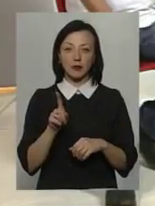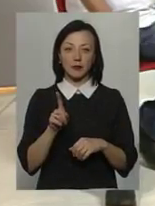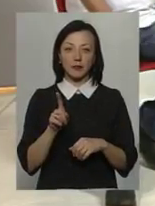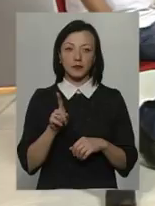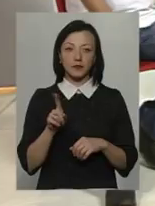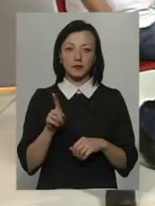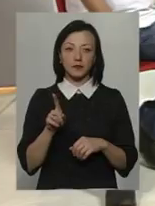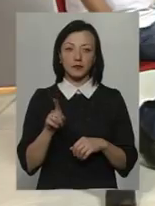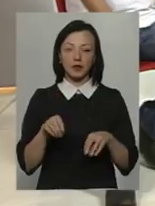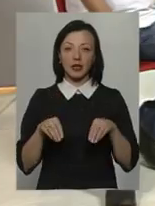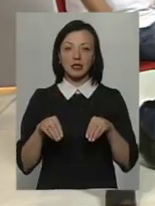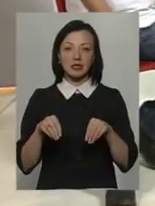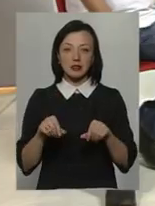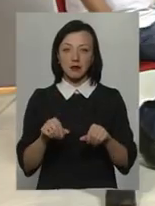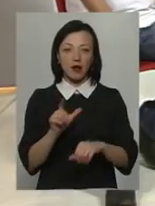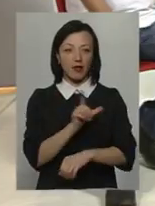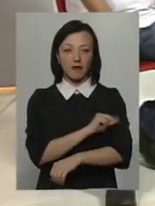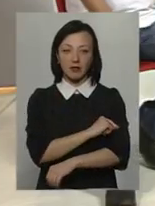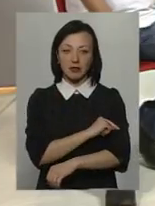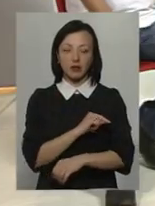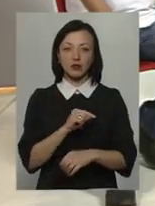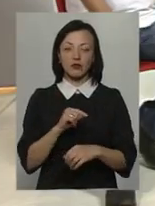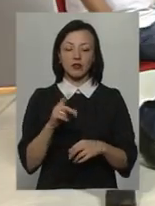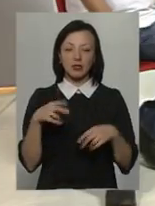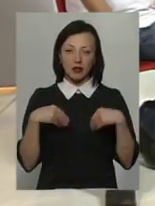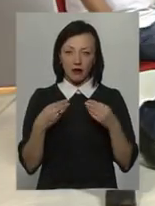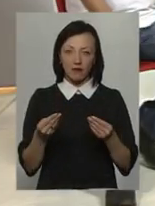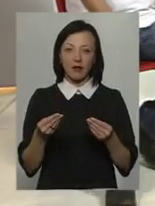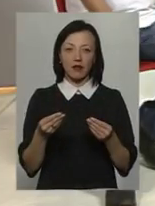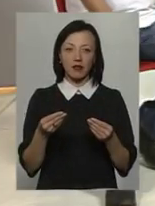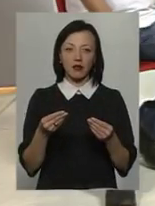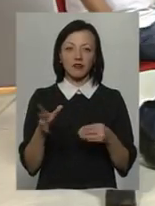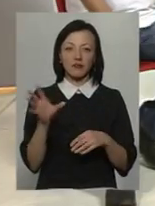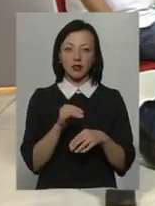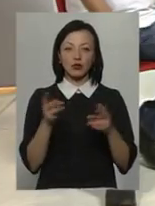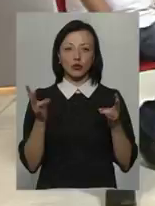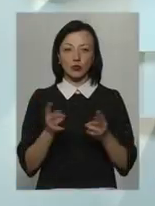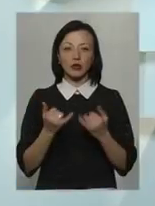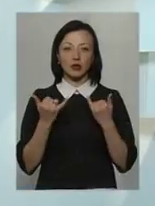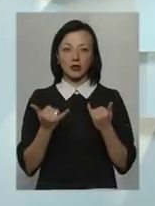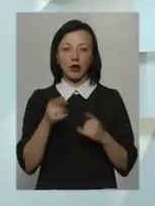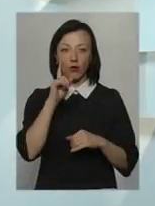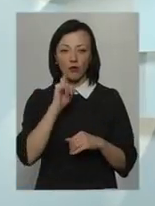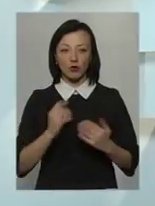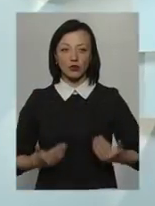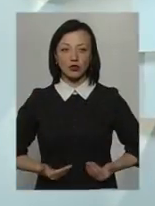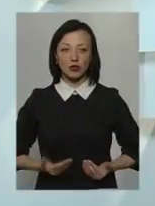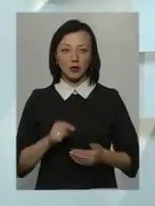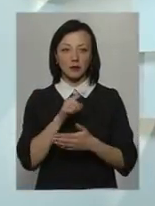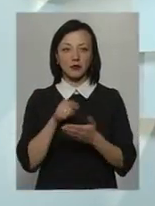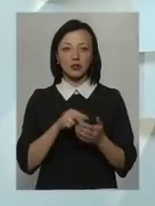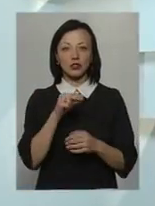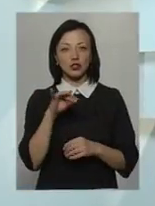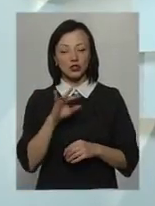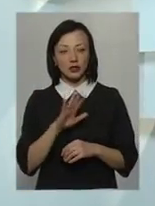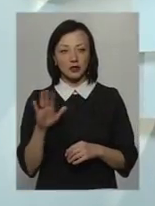не виснажувалась і давала їм все, що необхідно для комфортного життя. Чи